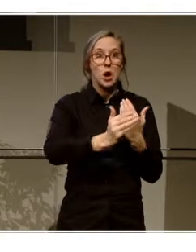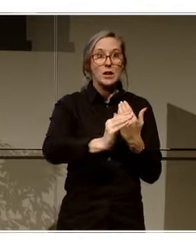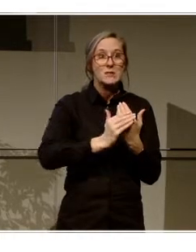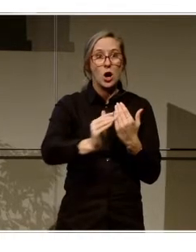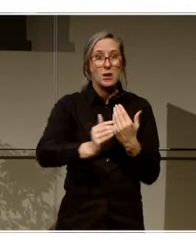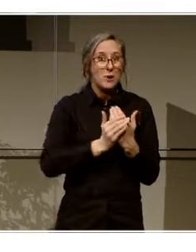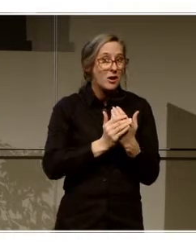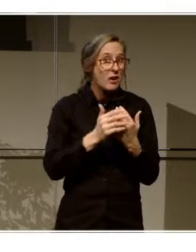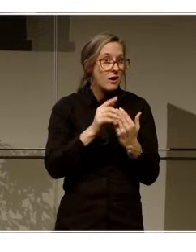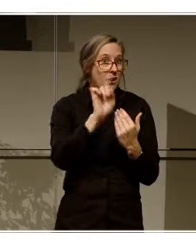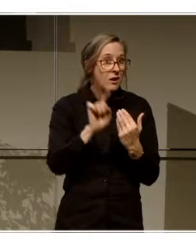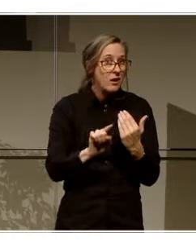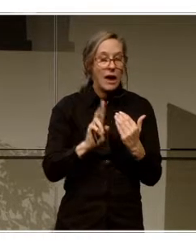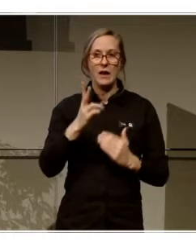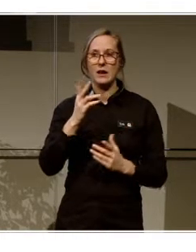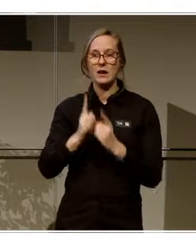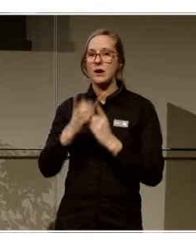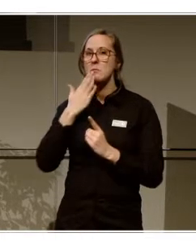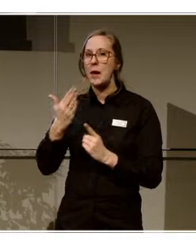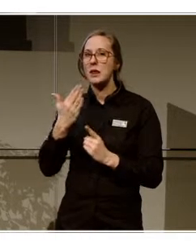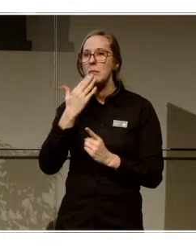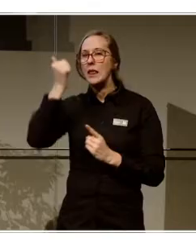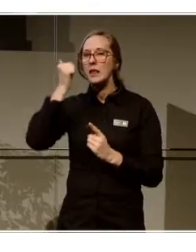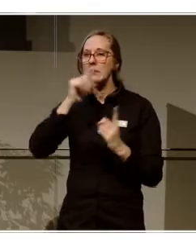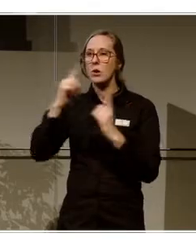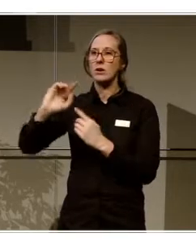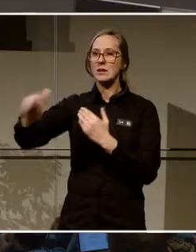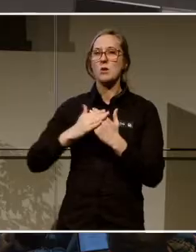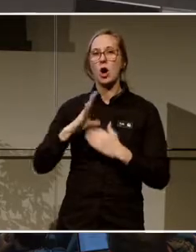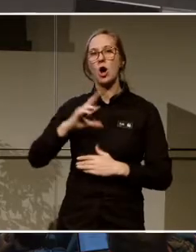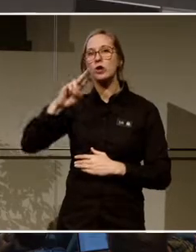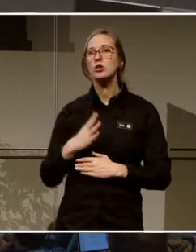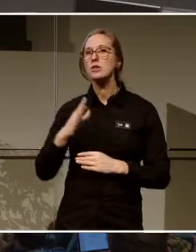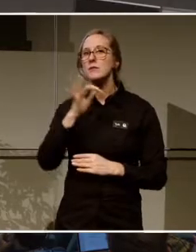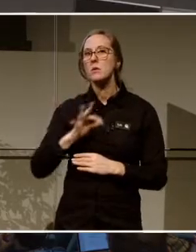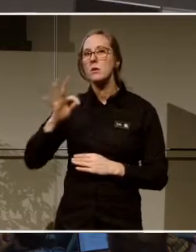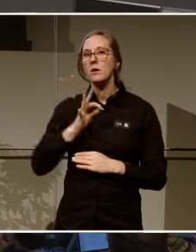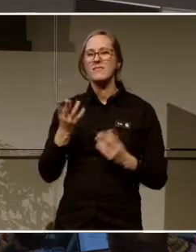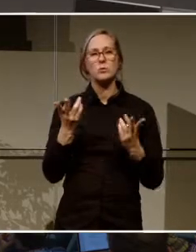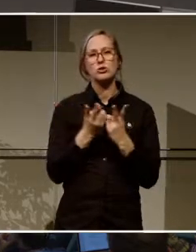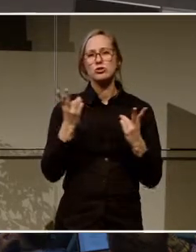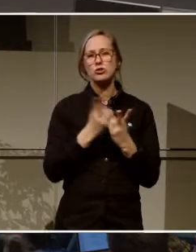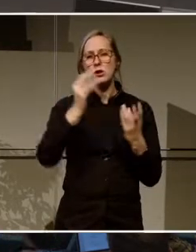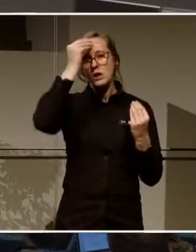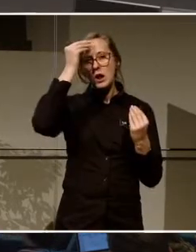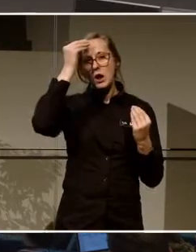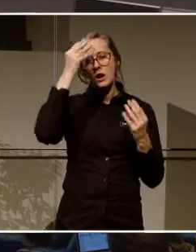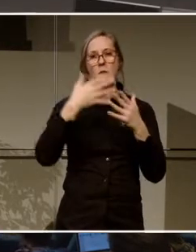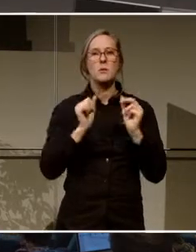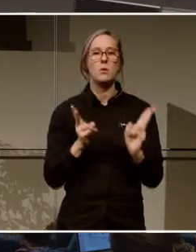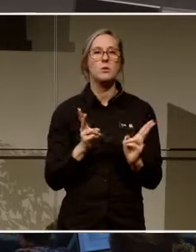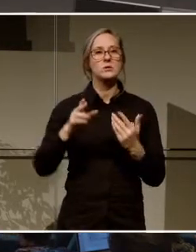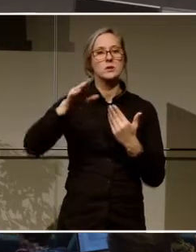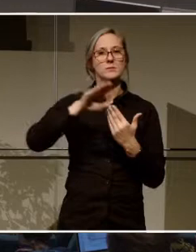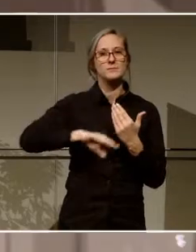Eller är det bra att folk kommer tillbaka med en ny fråga om någonting annat? Till exempel, vad är ett lärande? Men sen också motverka de här